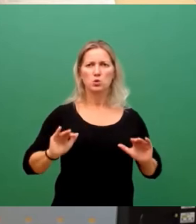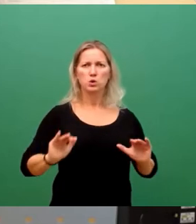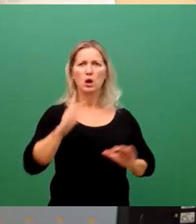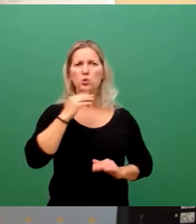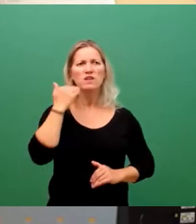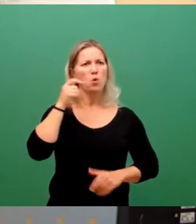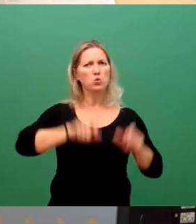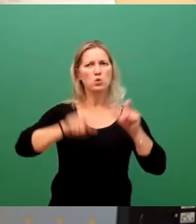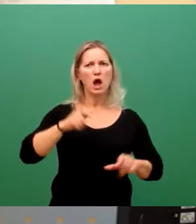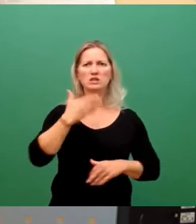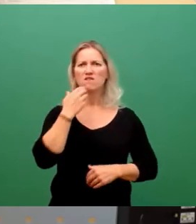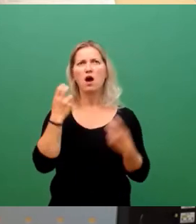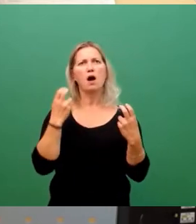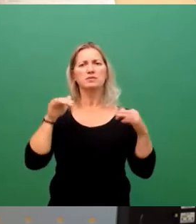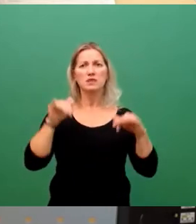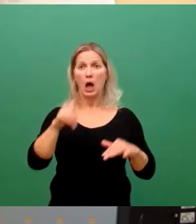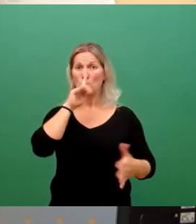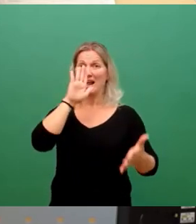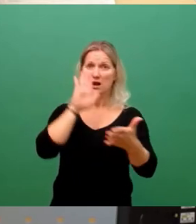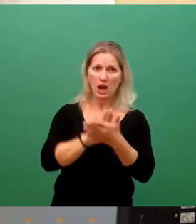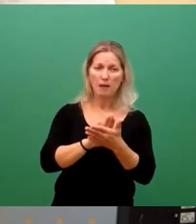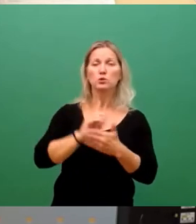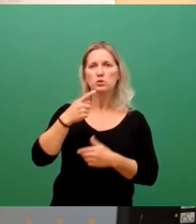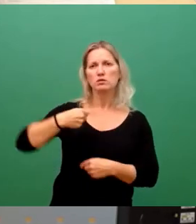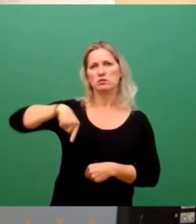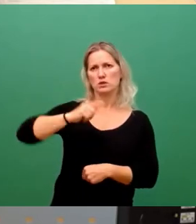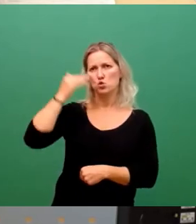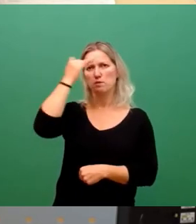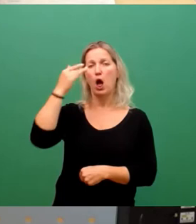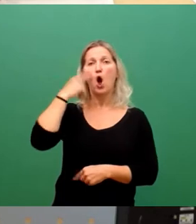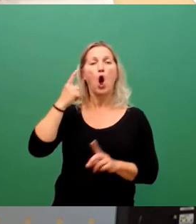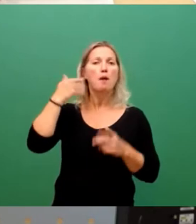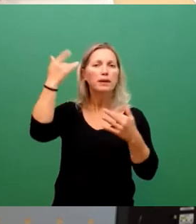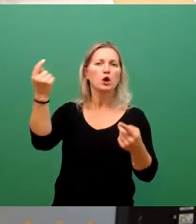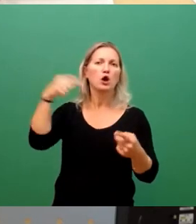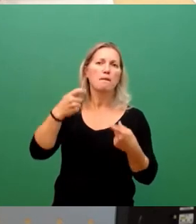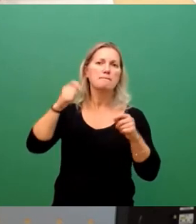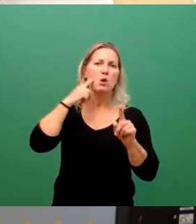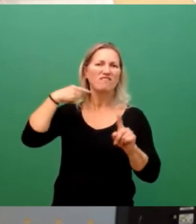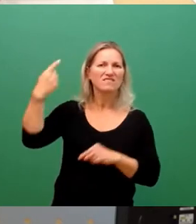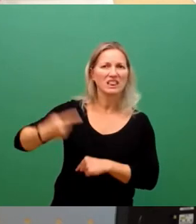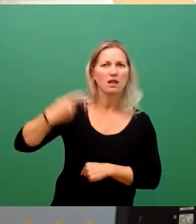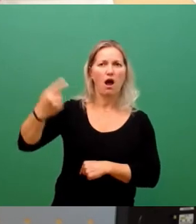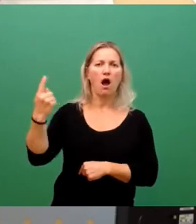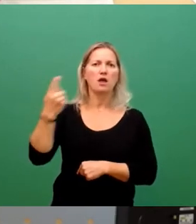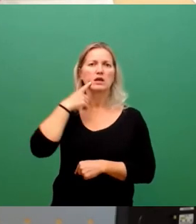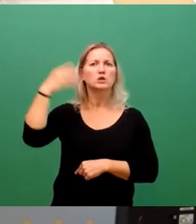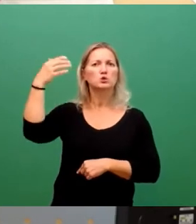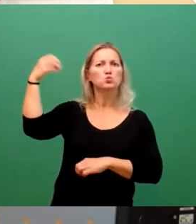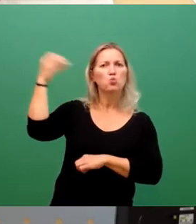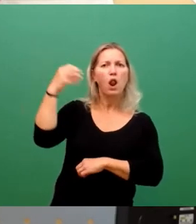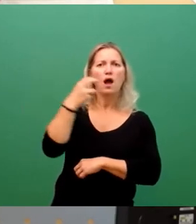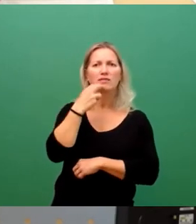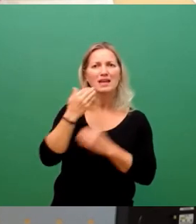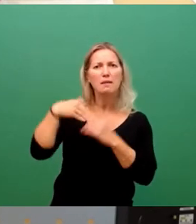Und wenn das geklappt hat, dann lassen Sie uns darüber nachdenken, ob Windräder eine Alternative sind, ob vielleicht mehr Solarenergie erzeugt werden